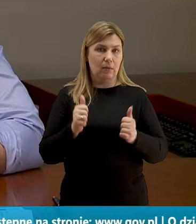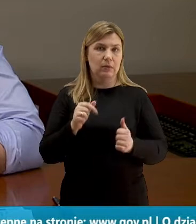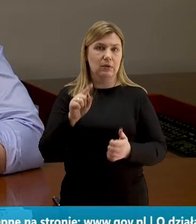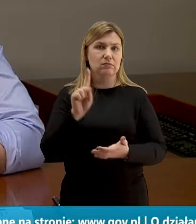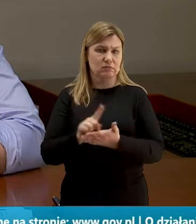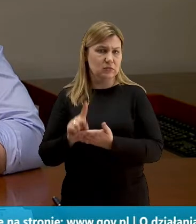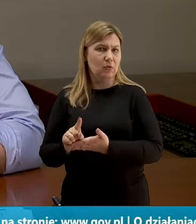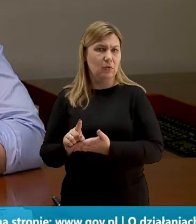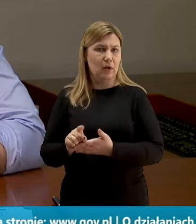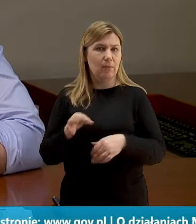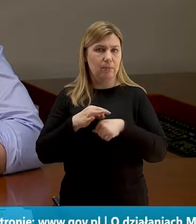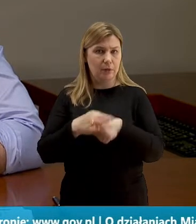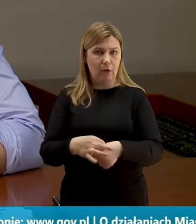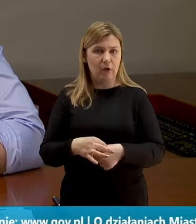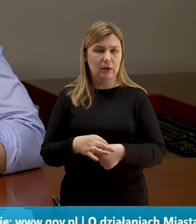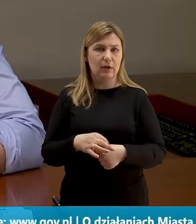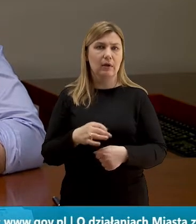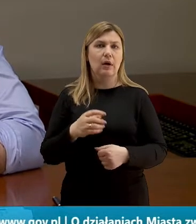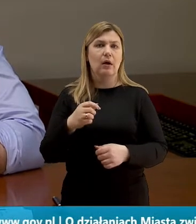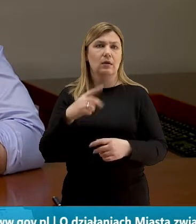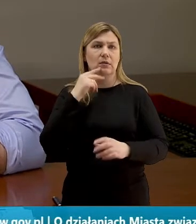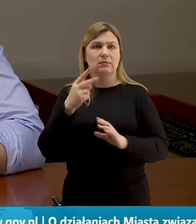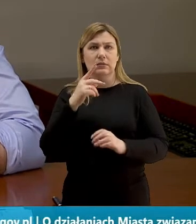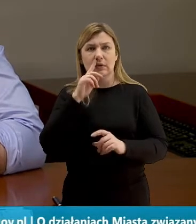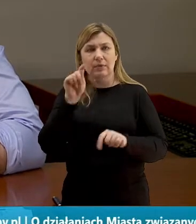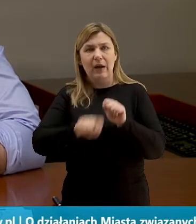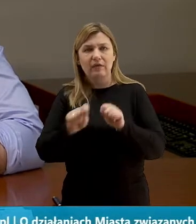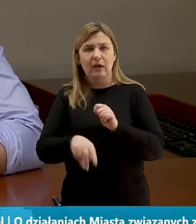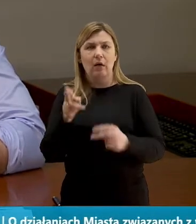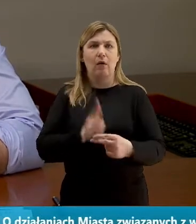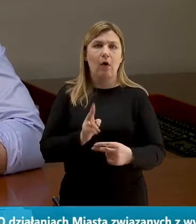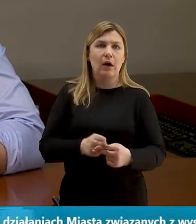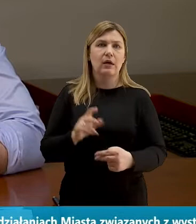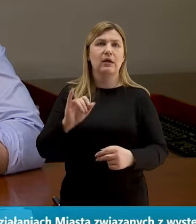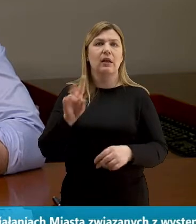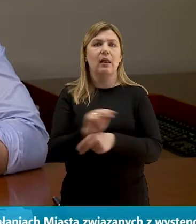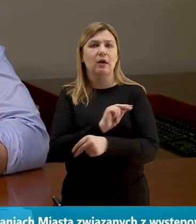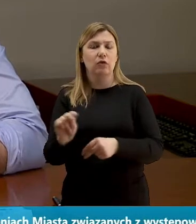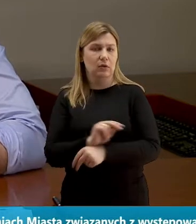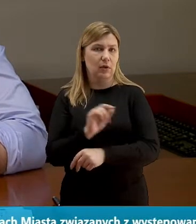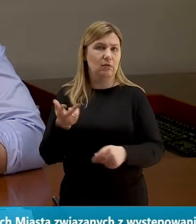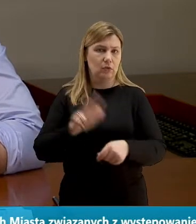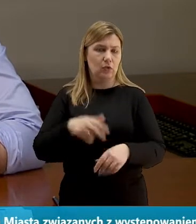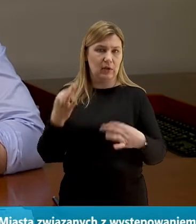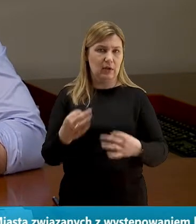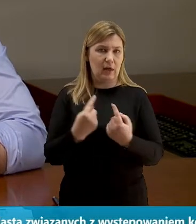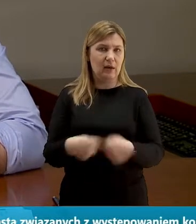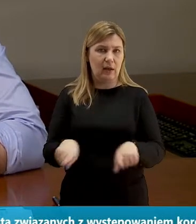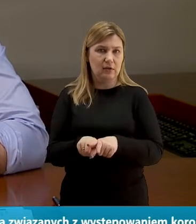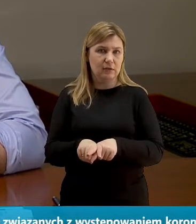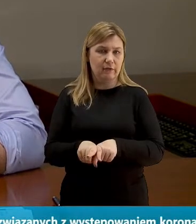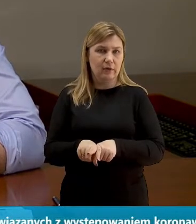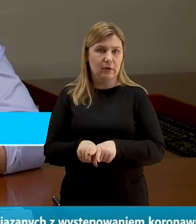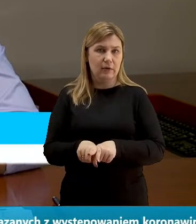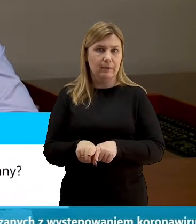proces monitoringu tej choroby i tego objawowego leczenia, które w tej chwili jest realizowane w parodziesięciu